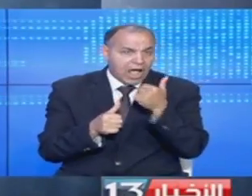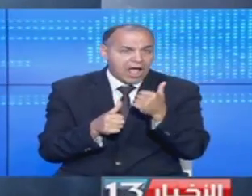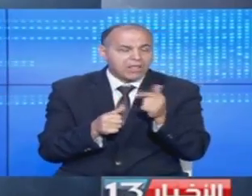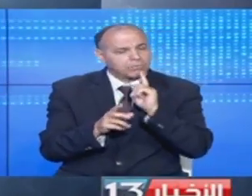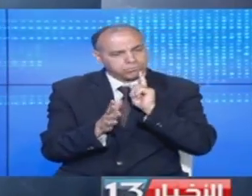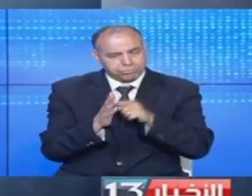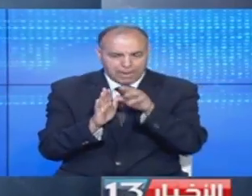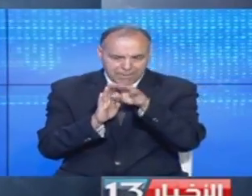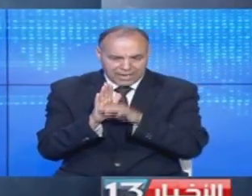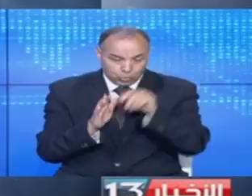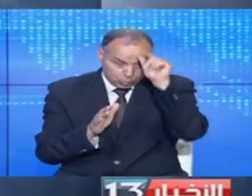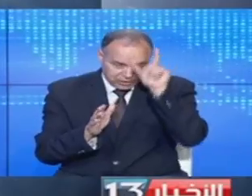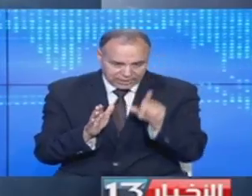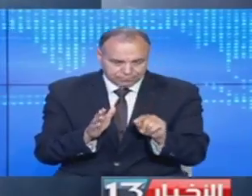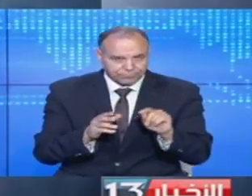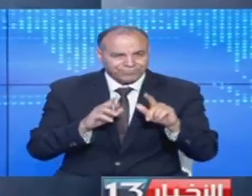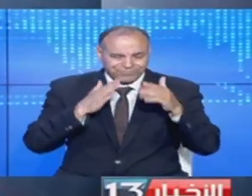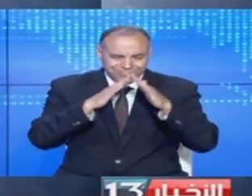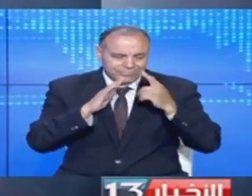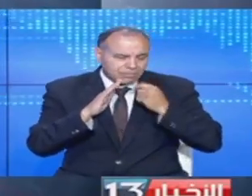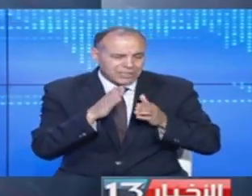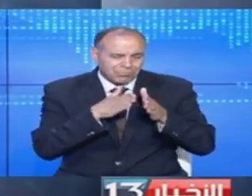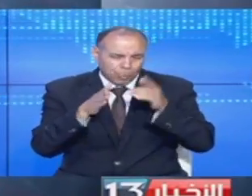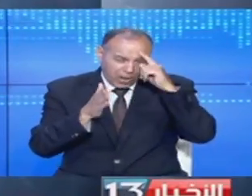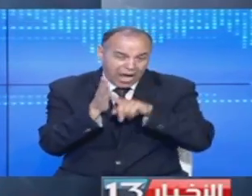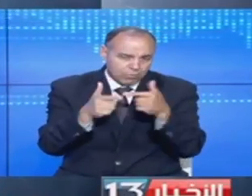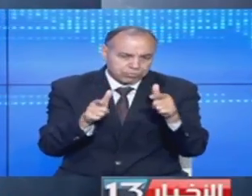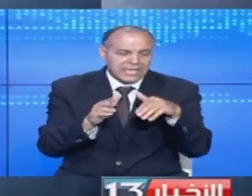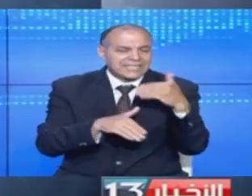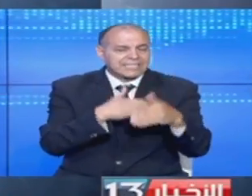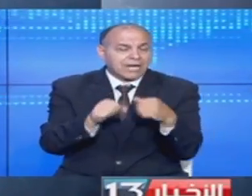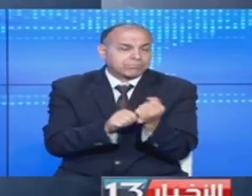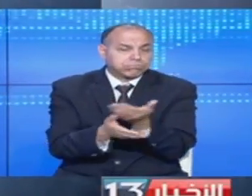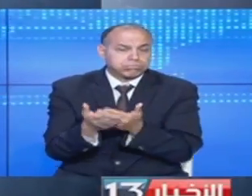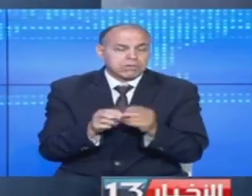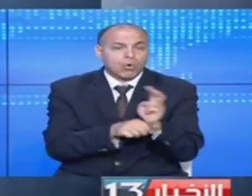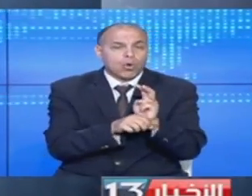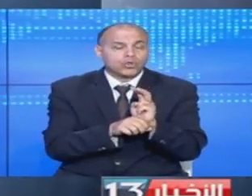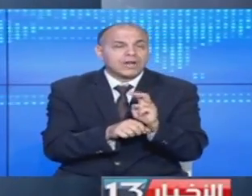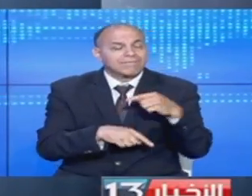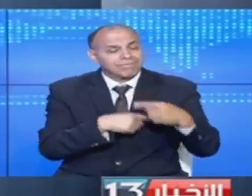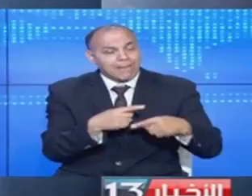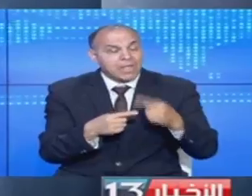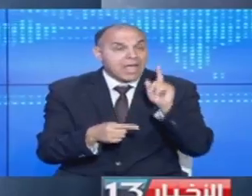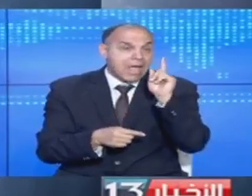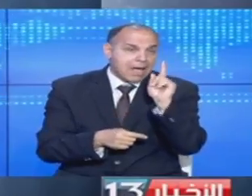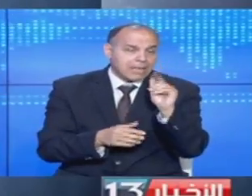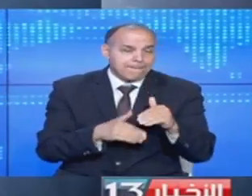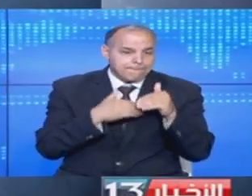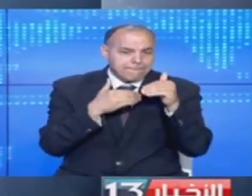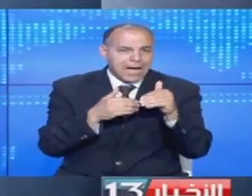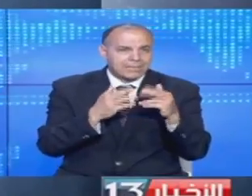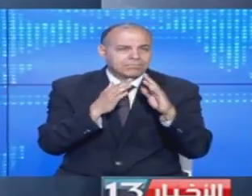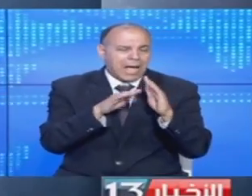إطار تنفيذ الخطة الوطنية للحجر الصحي الموجه فإن استئناف خدمات الفحص الفني الدوري يكون بعد